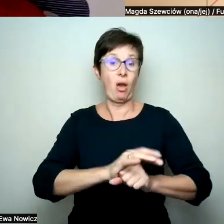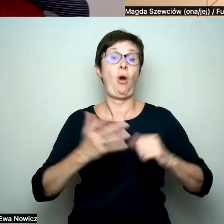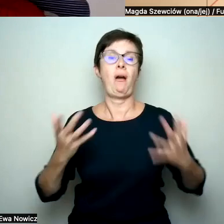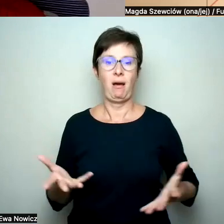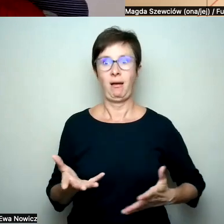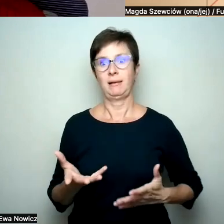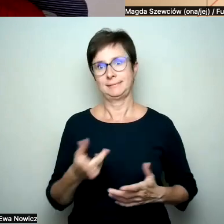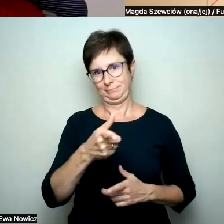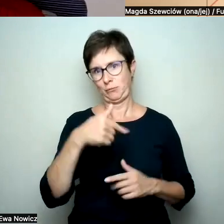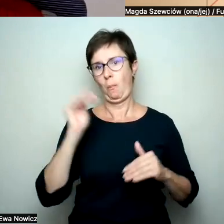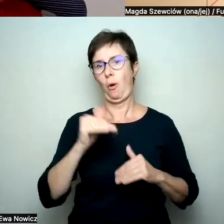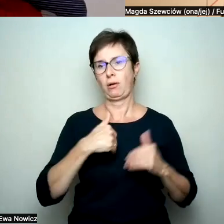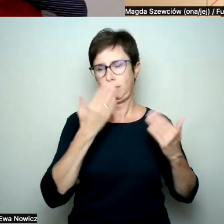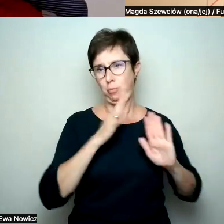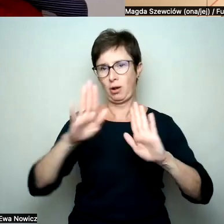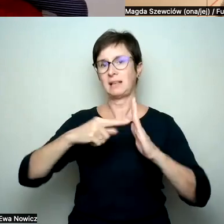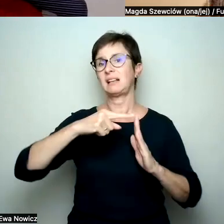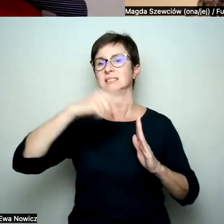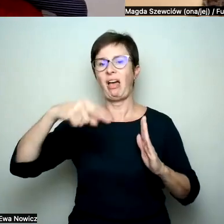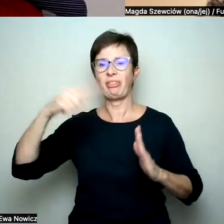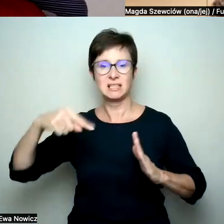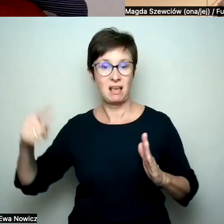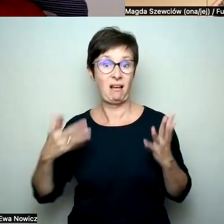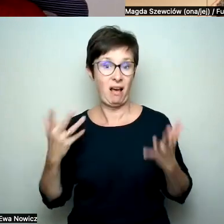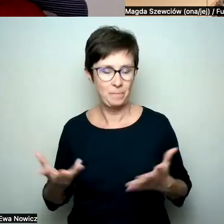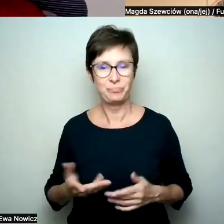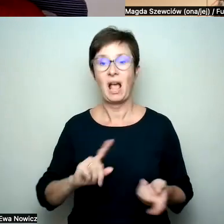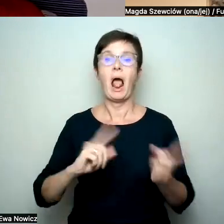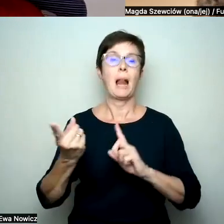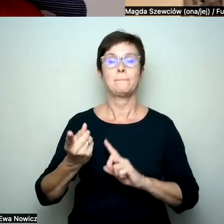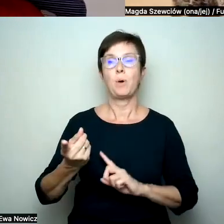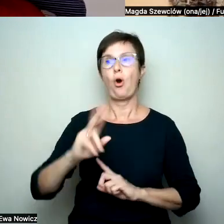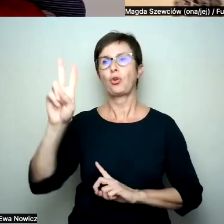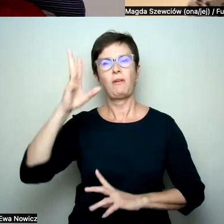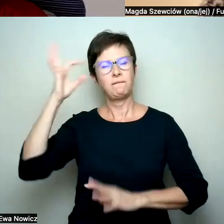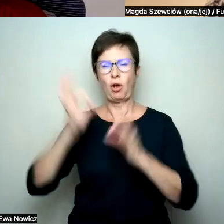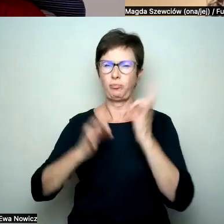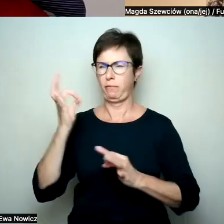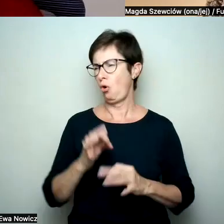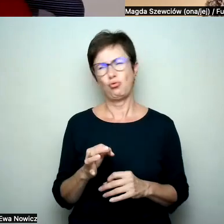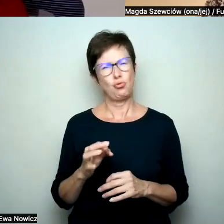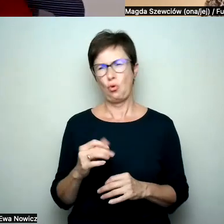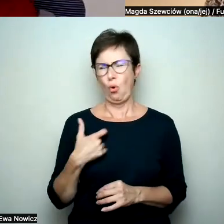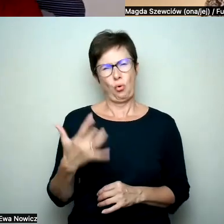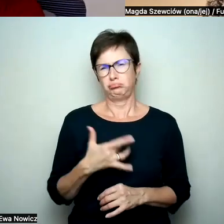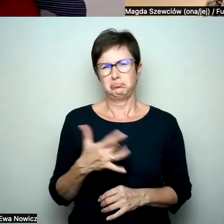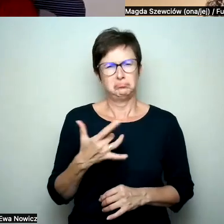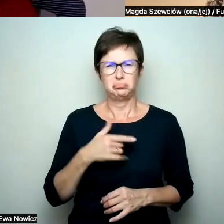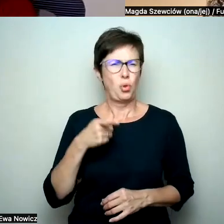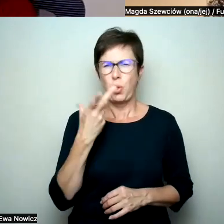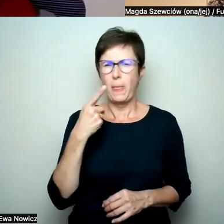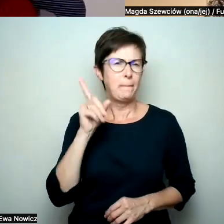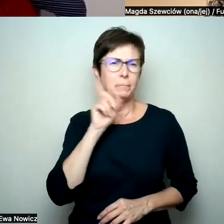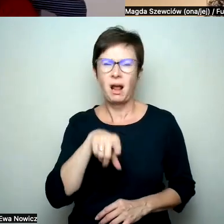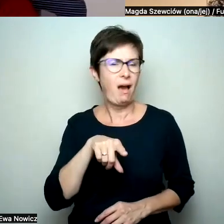statystyki na przykład albo ktoś ma wątpliwości i mówi, że nie i mu się wydaje, że to nie jest prawda,